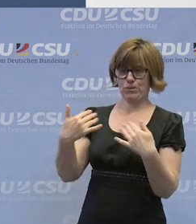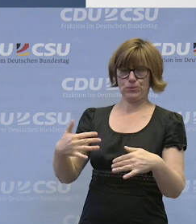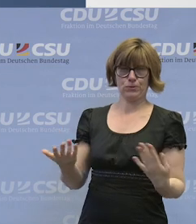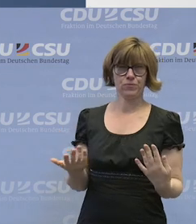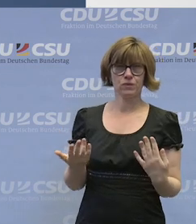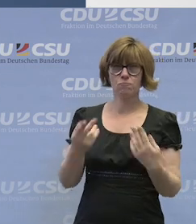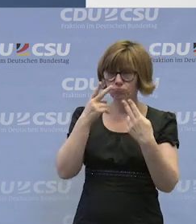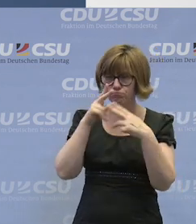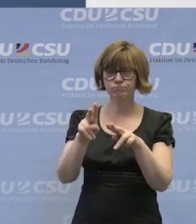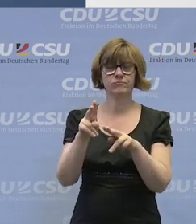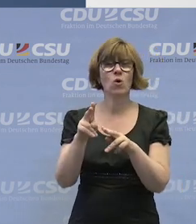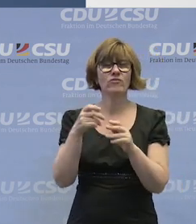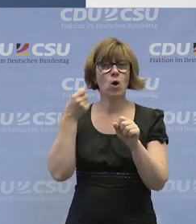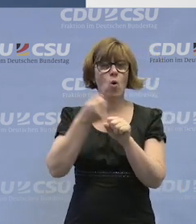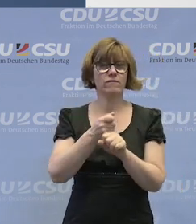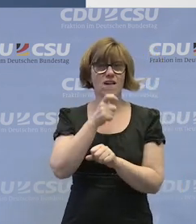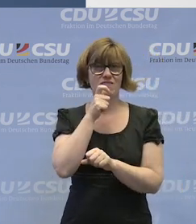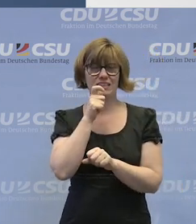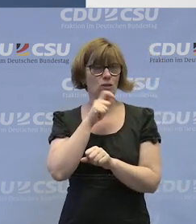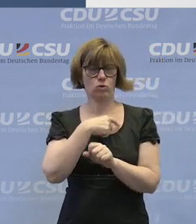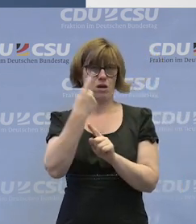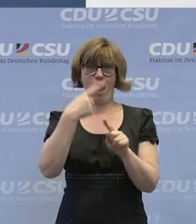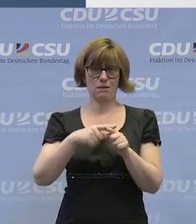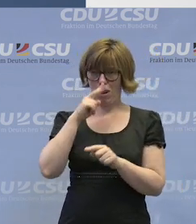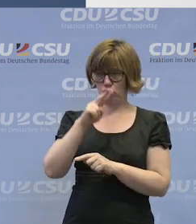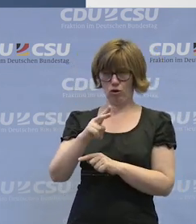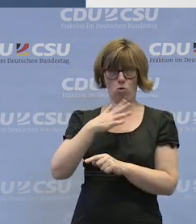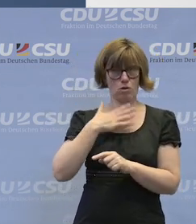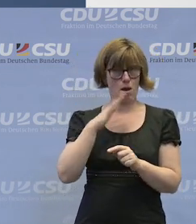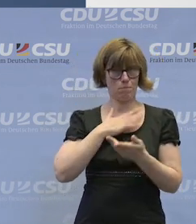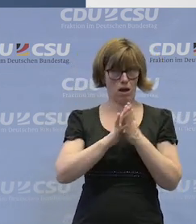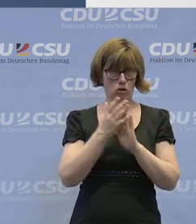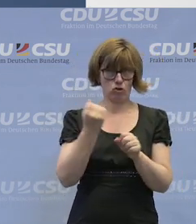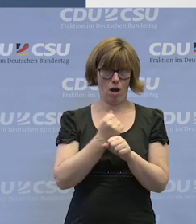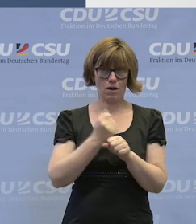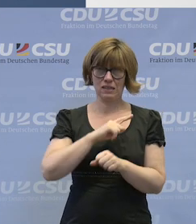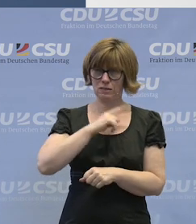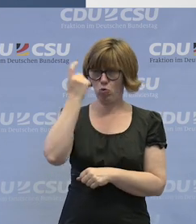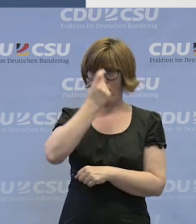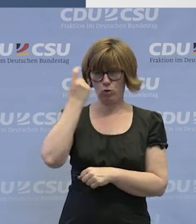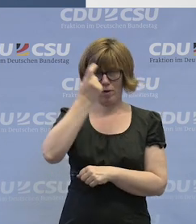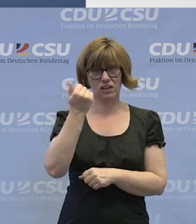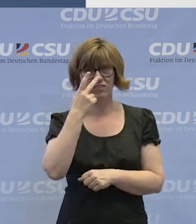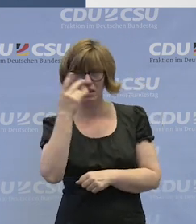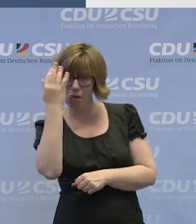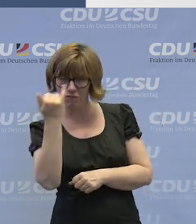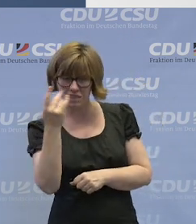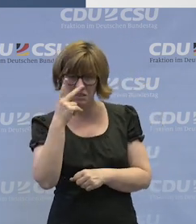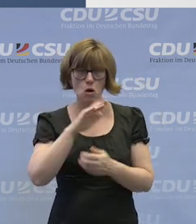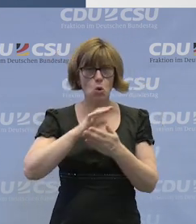Sichtweise der Unfallversicherung, so weit bin ich nie gegangen in meiner praktischen Tätigkeit, dass ich mir jetzt auch noch diese Dinge